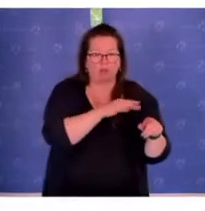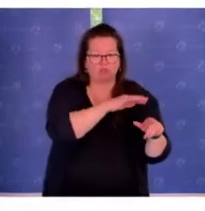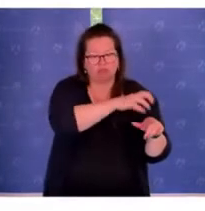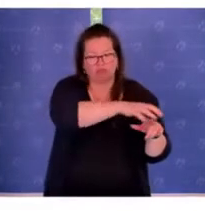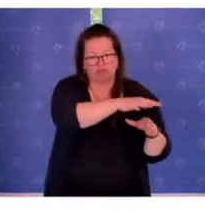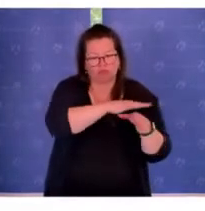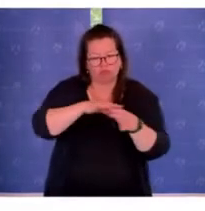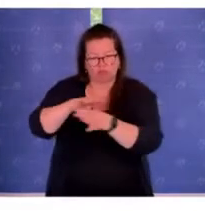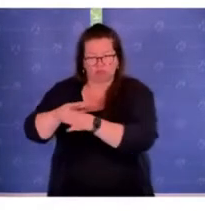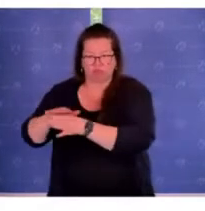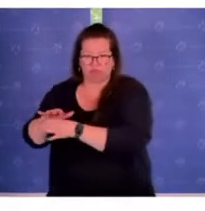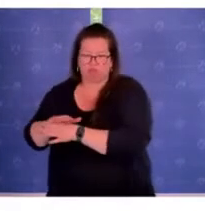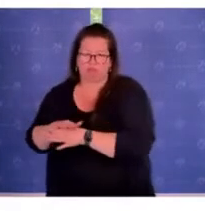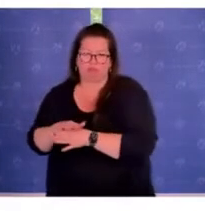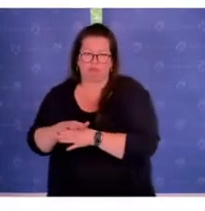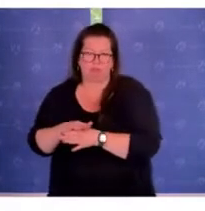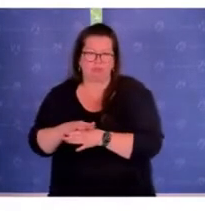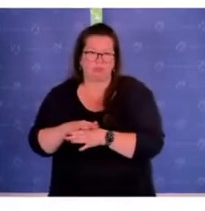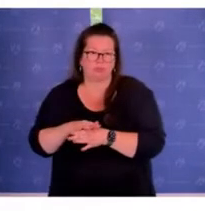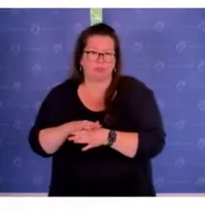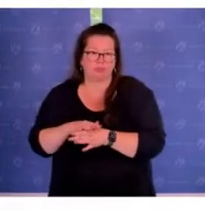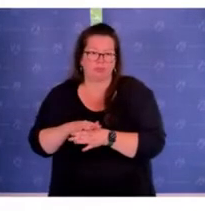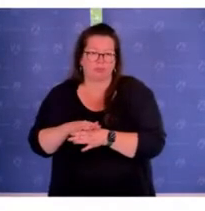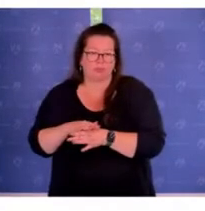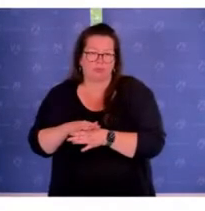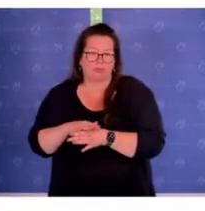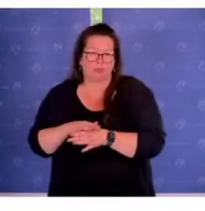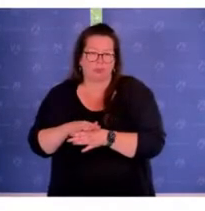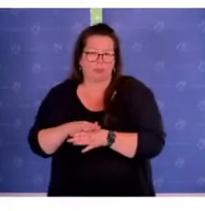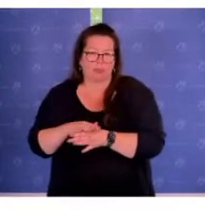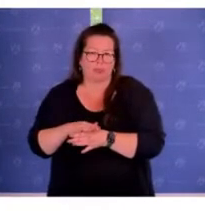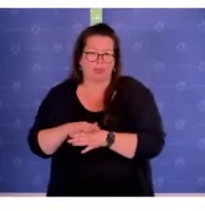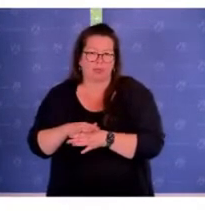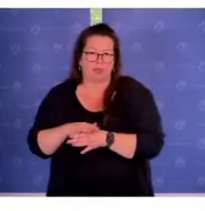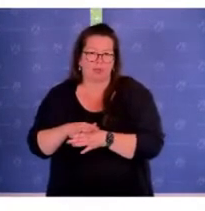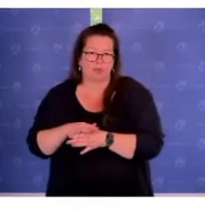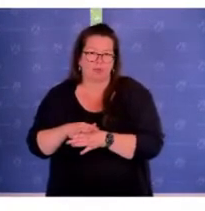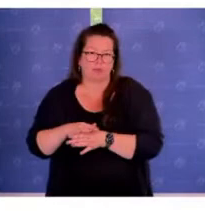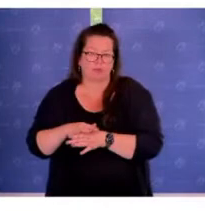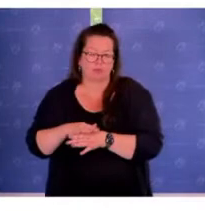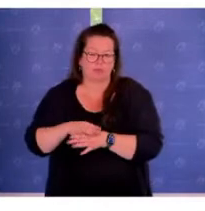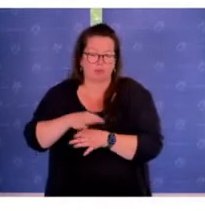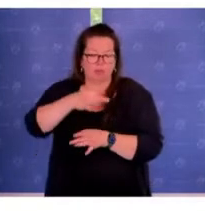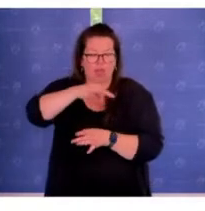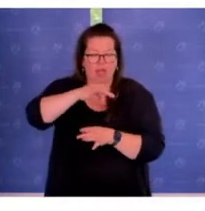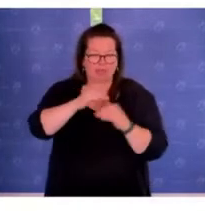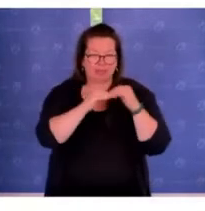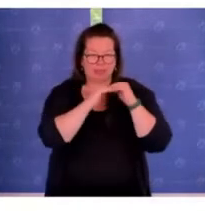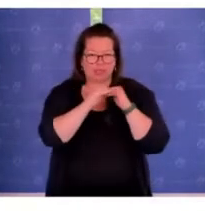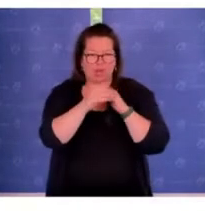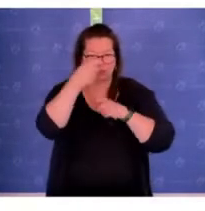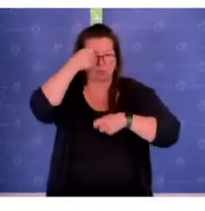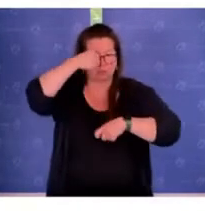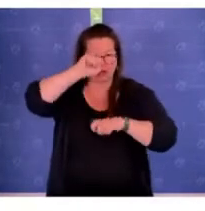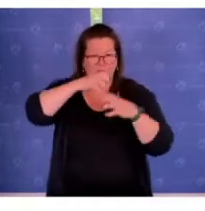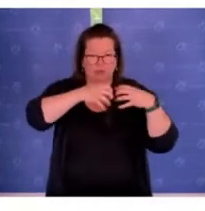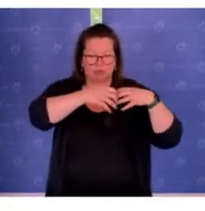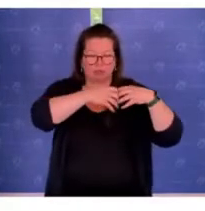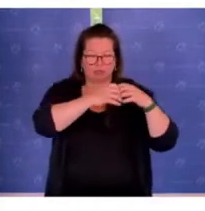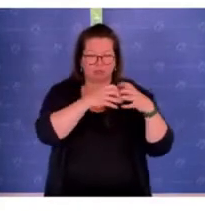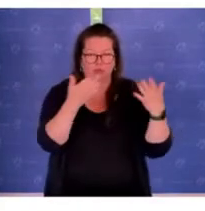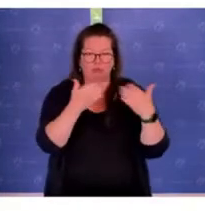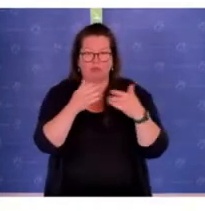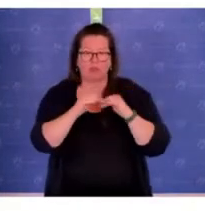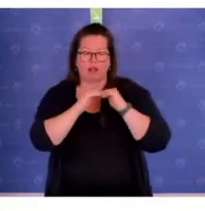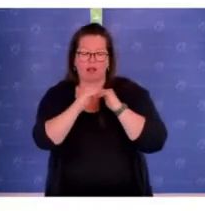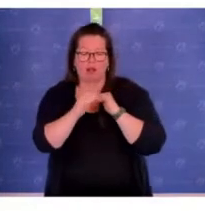nicht nur als erstes, sondern an dieser Stelle, wenn ich mich nicht täusche, auch als einziges vom Land Berlin bisher initiiert worden ist, ist ein